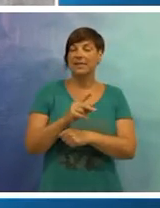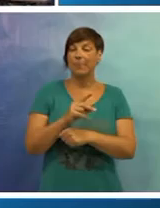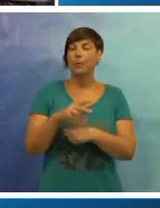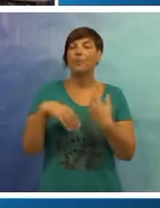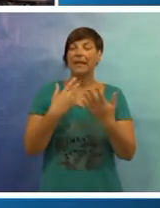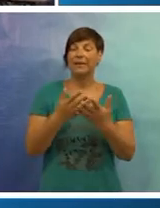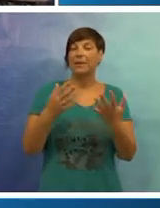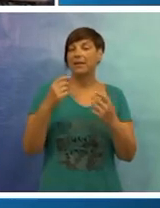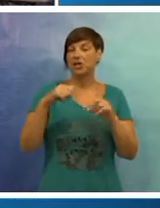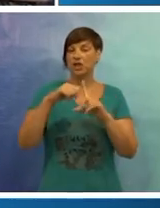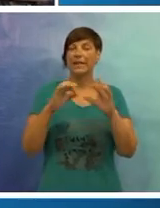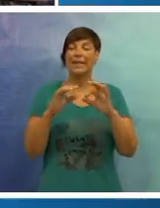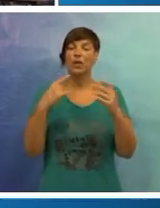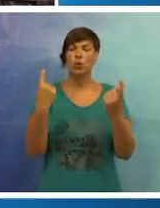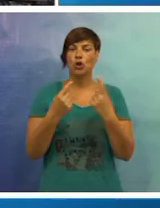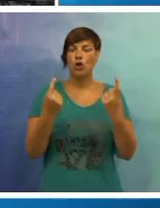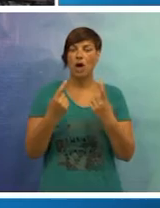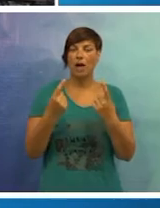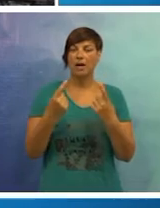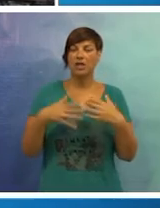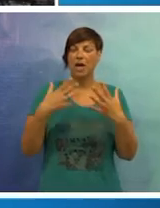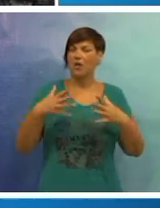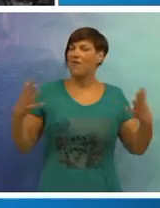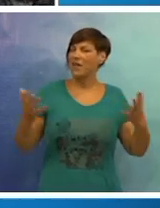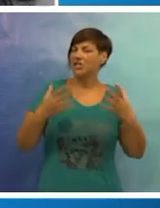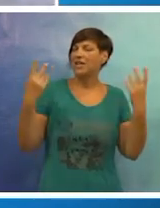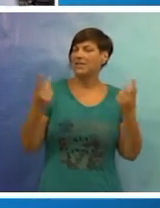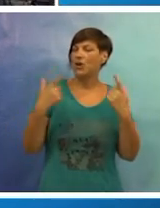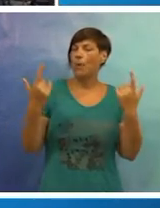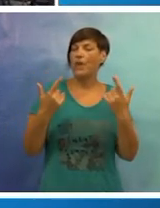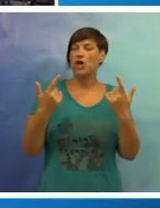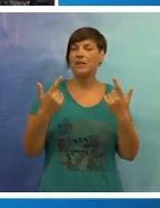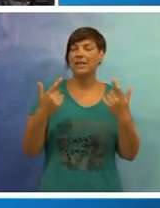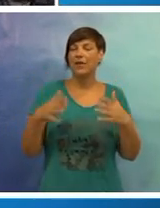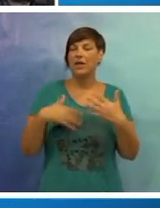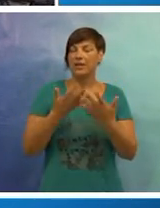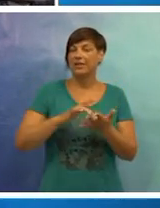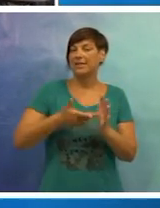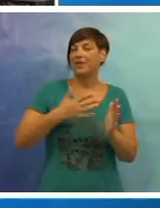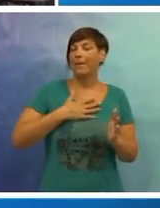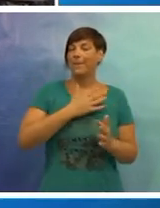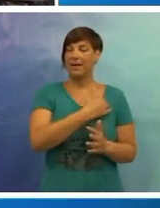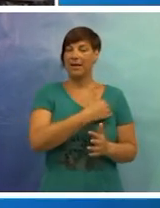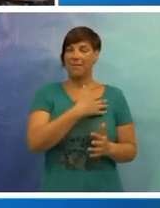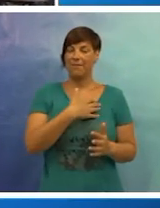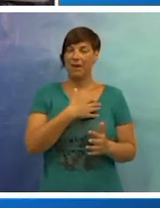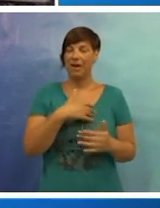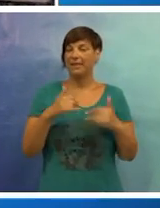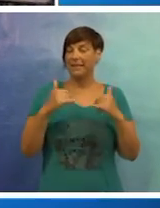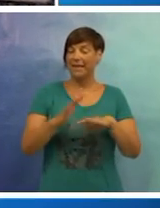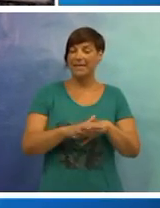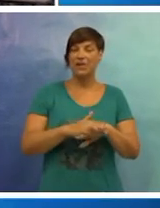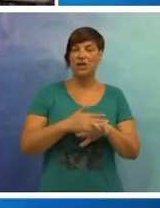našu zemlju. Kad pratiš to ono što se u Kninu događa, tu veličanstvenu proslavu, da se onda svi mi Hrvati na